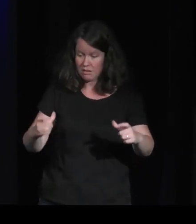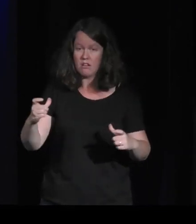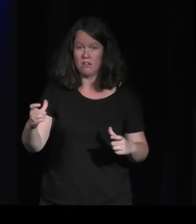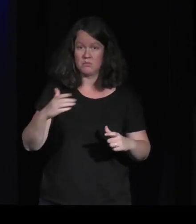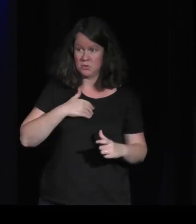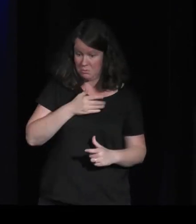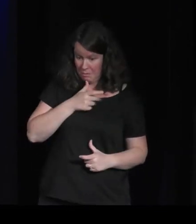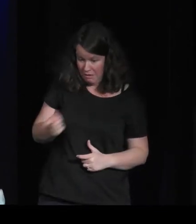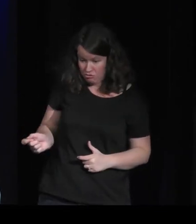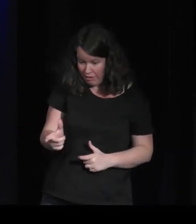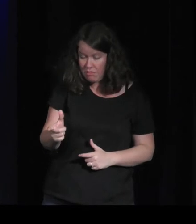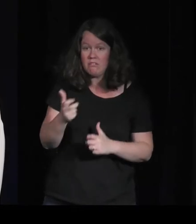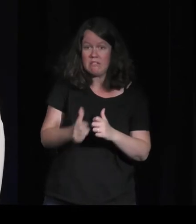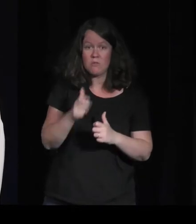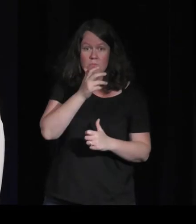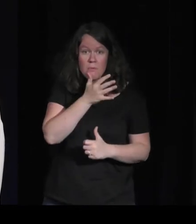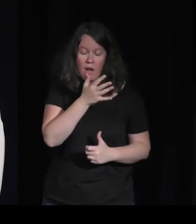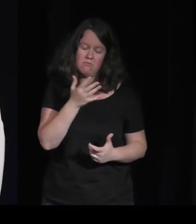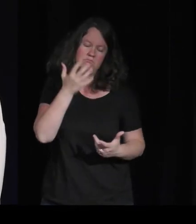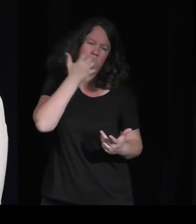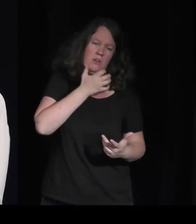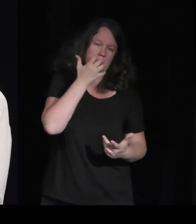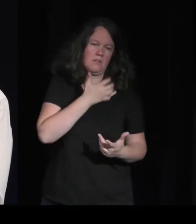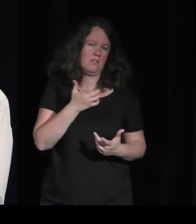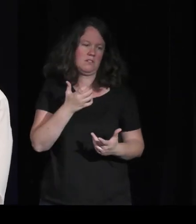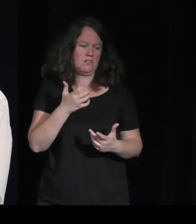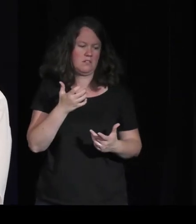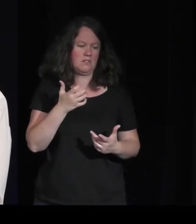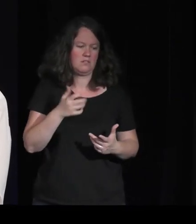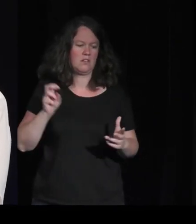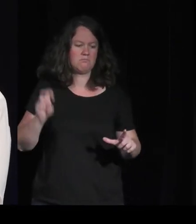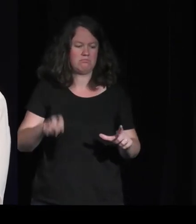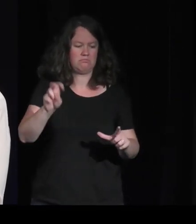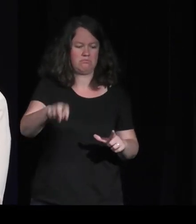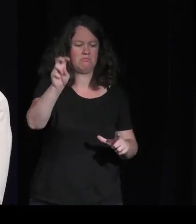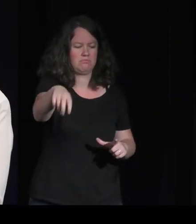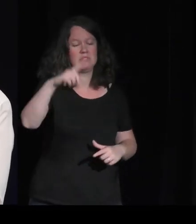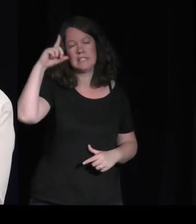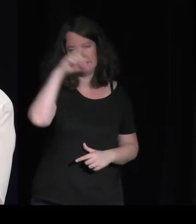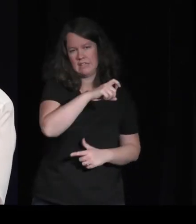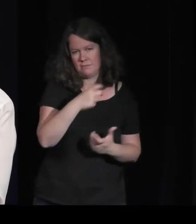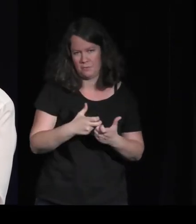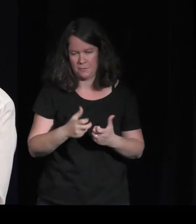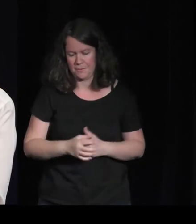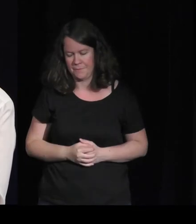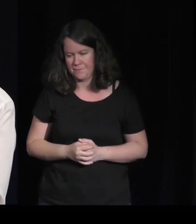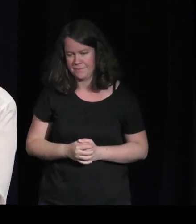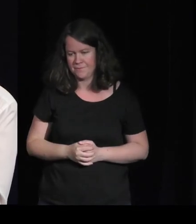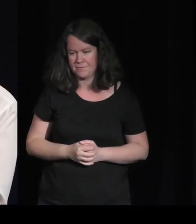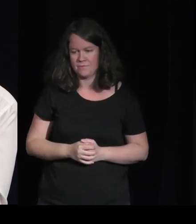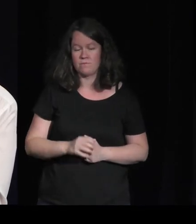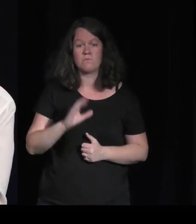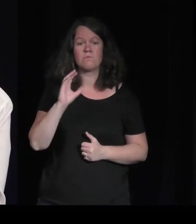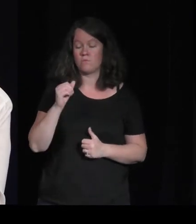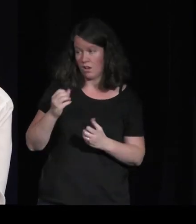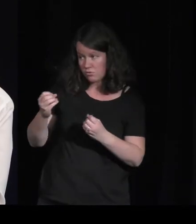Et vous avez dit aussi qu'il y avait quelque chose de l'ordre de la sensation et des souvenirs. C'est-à-dire que cette nature